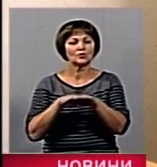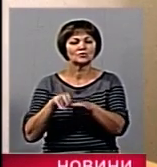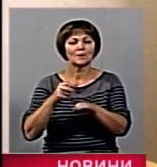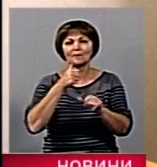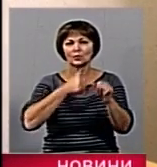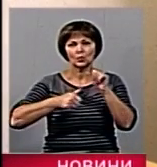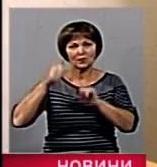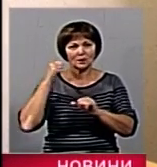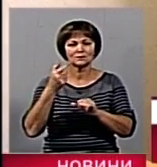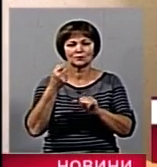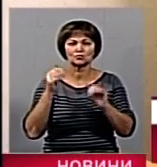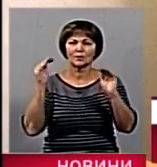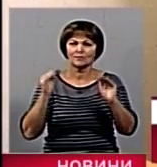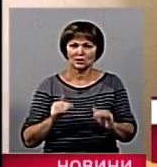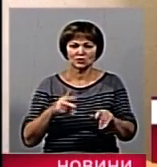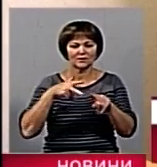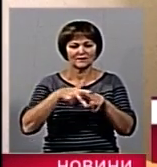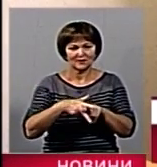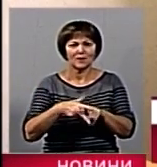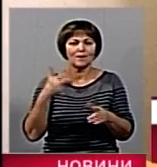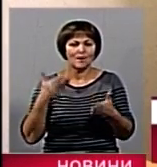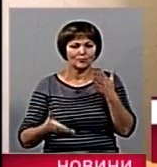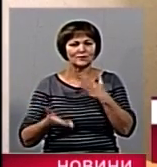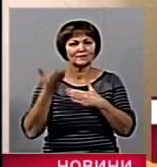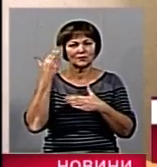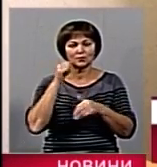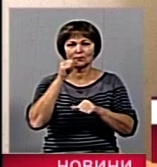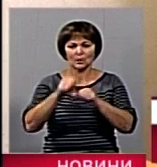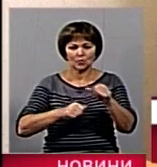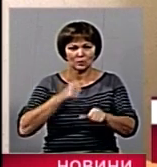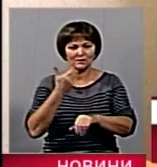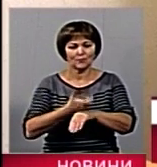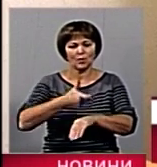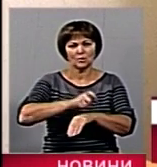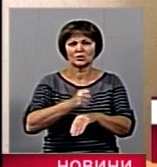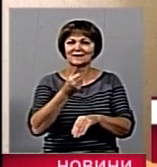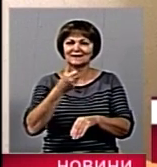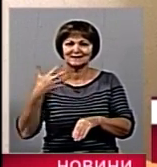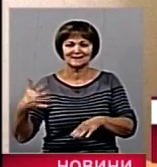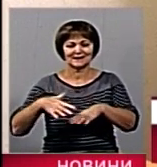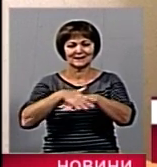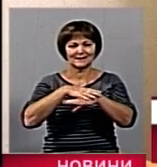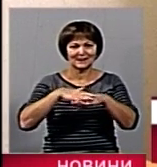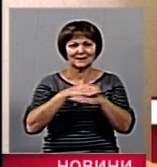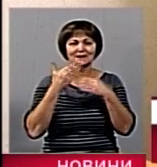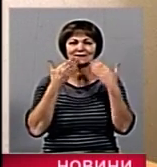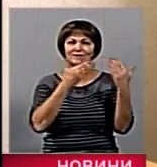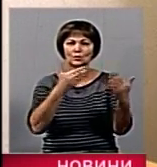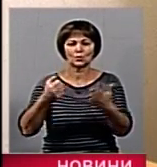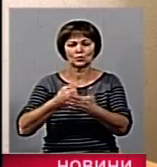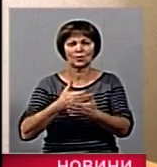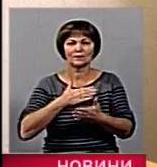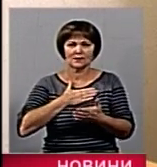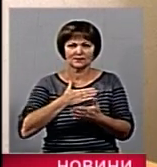роком, звичайно, трошки менше навантаження, так як вже, мабуть, минулому році значна кількість населення громадян звернулася до нас для